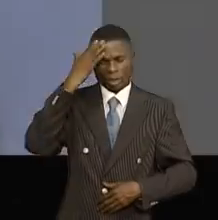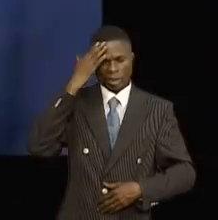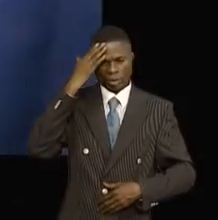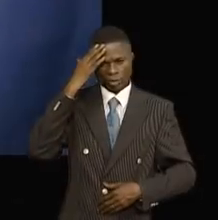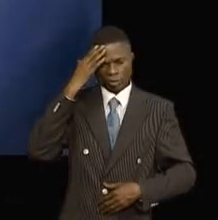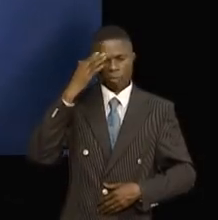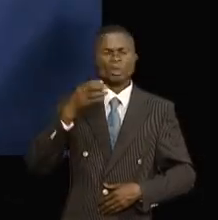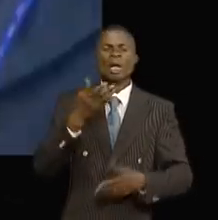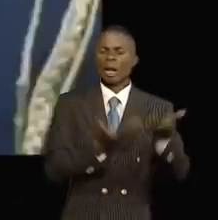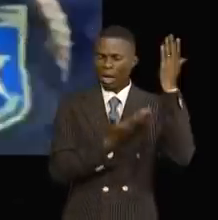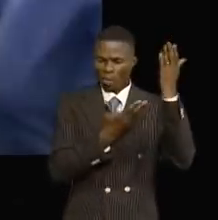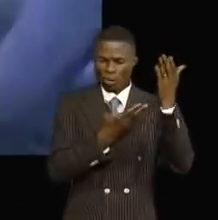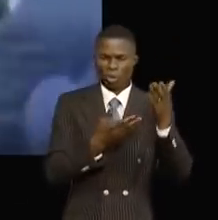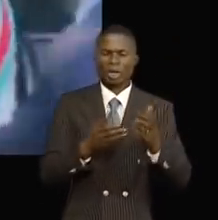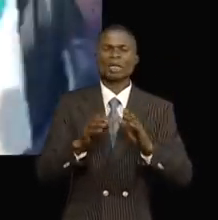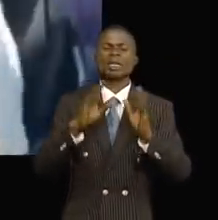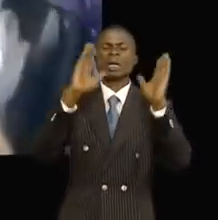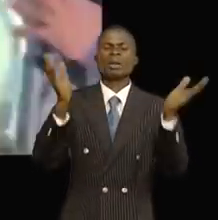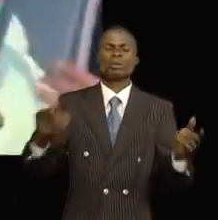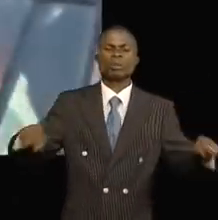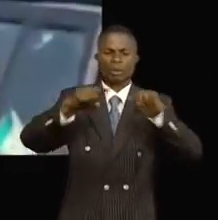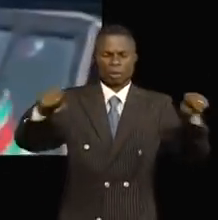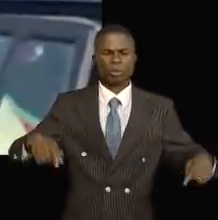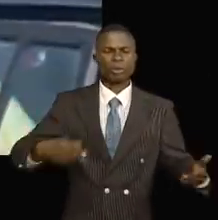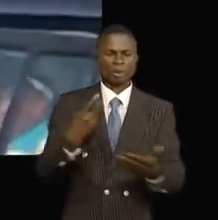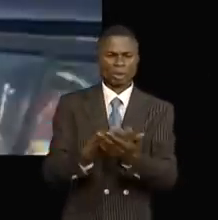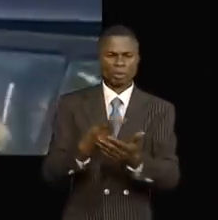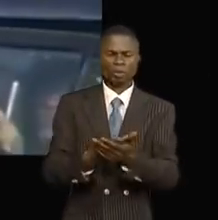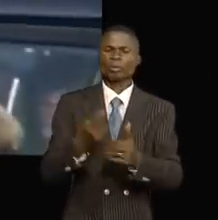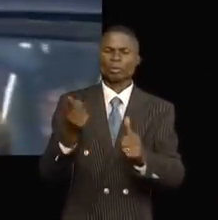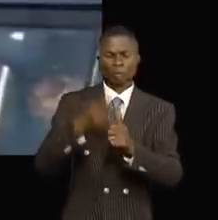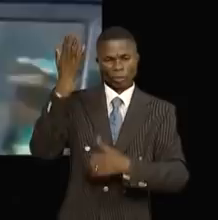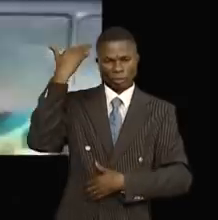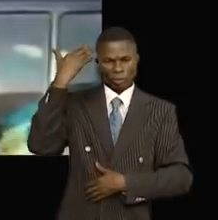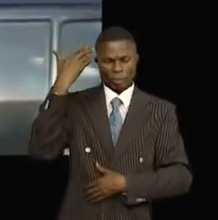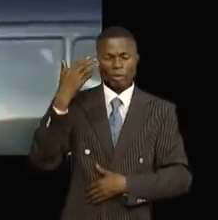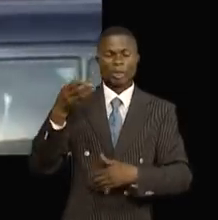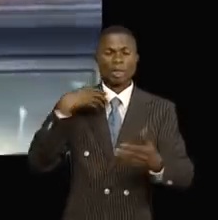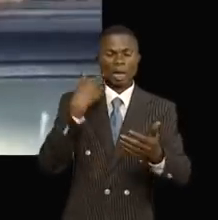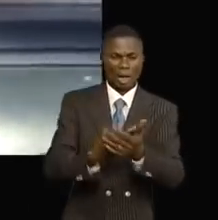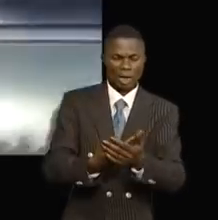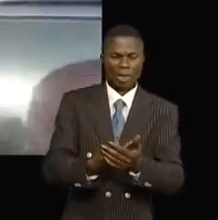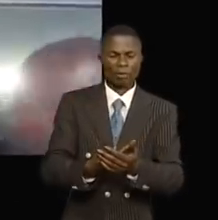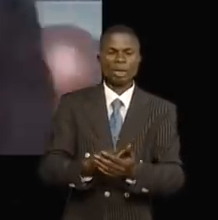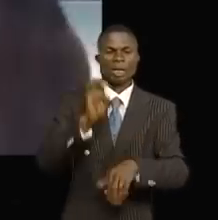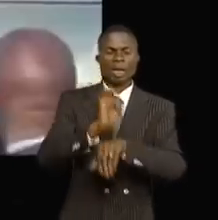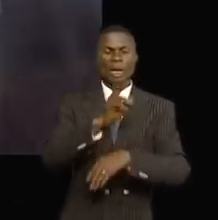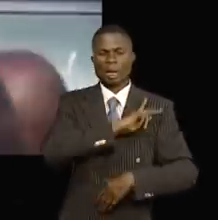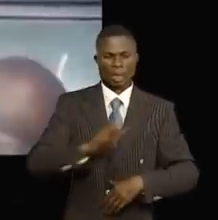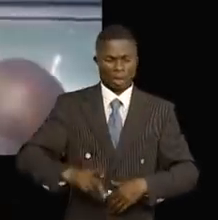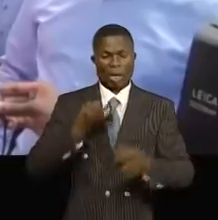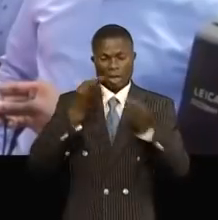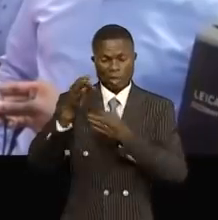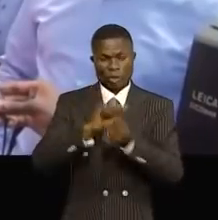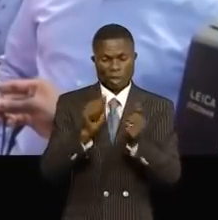stade Lumumba. Tout récemment, lors de son récent séjour en Kamba, on a évoqué la problématique du stade